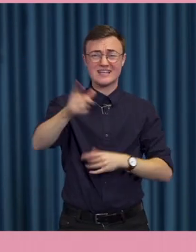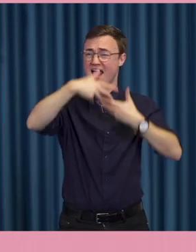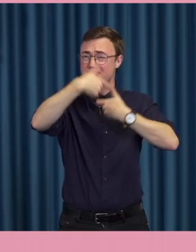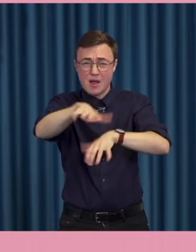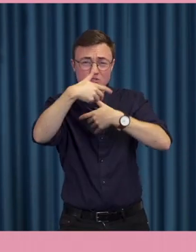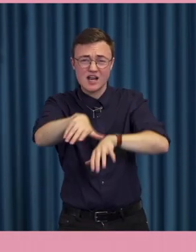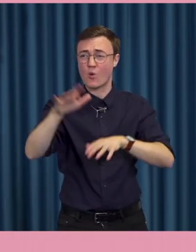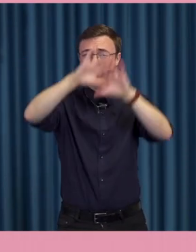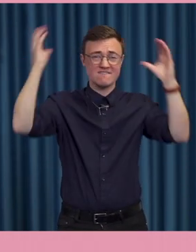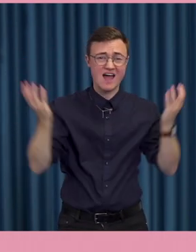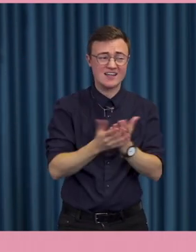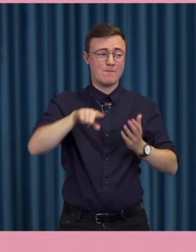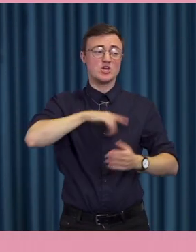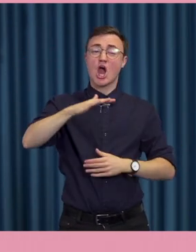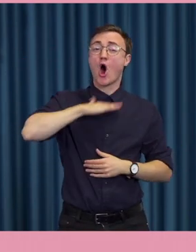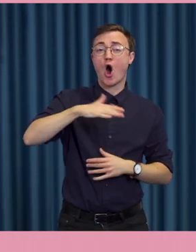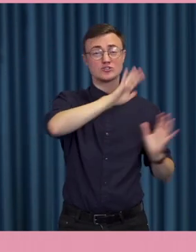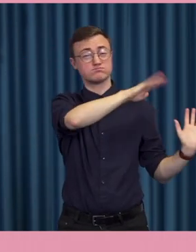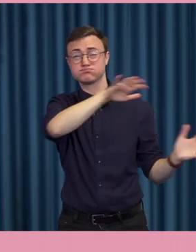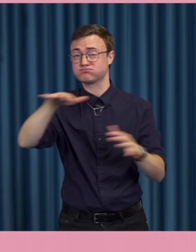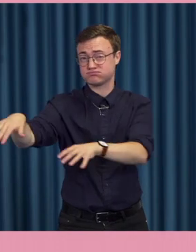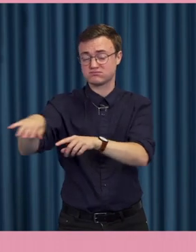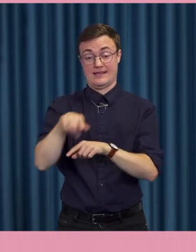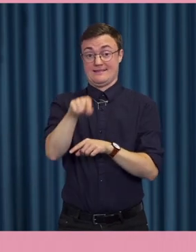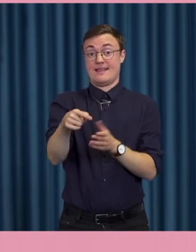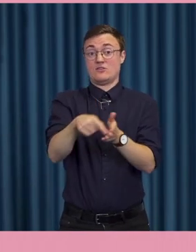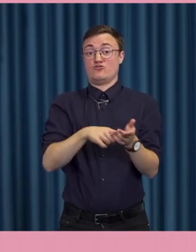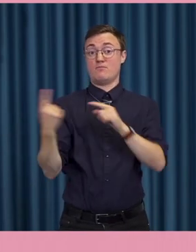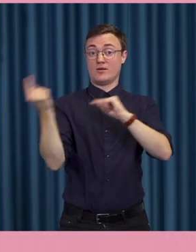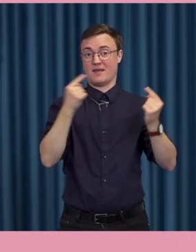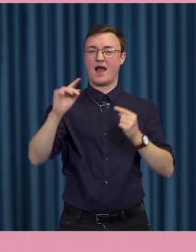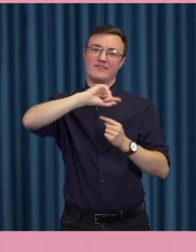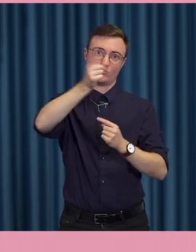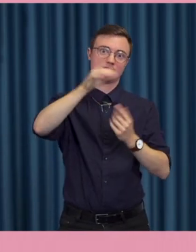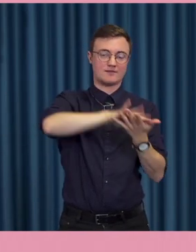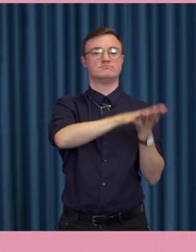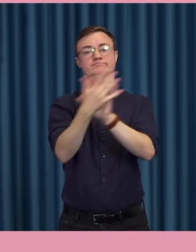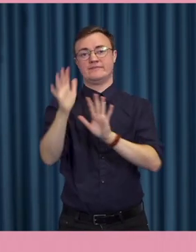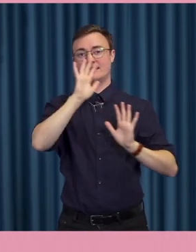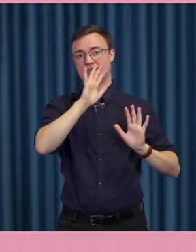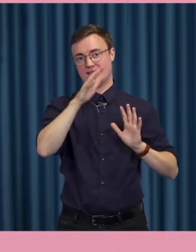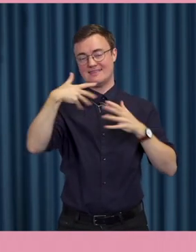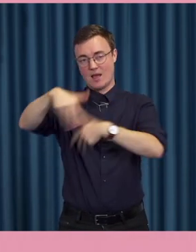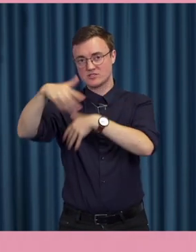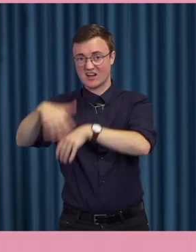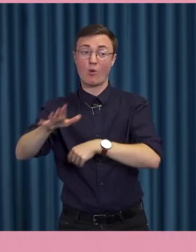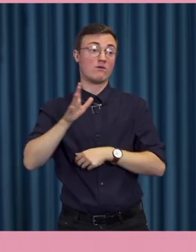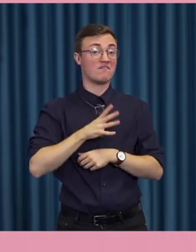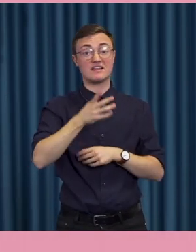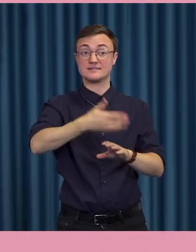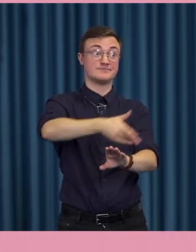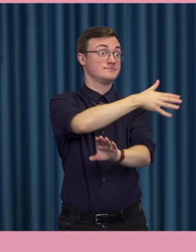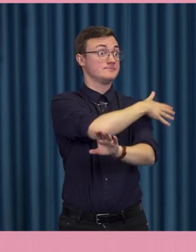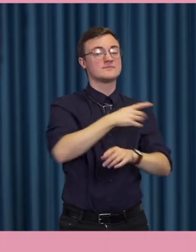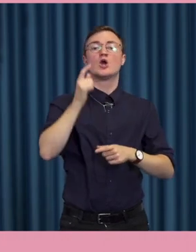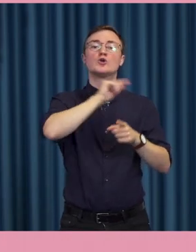världen. Liknande debatter som sen spiller över till att bli demonstrationer har vi sett om andra ämnen. Allt ifrån Gula västarna